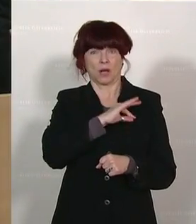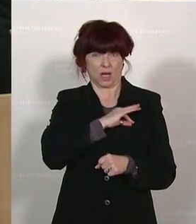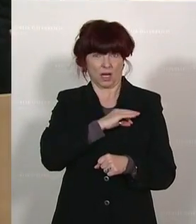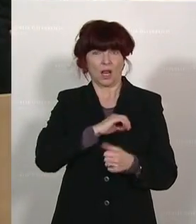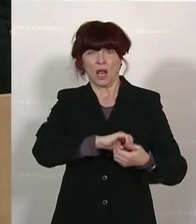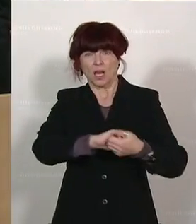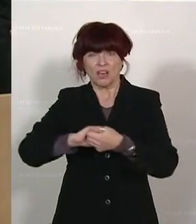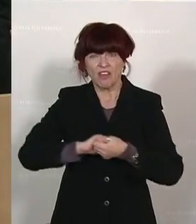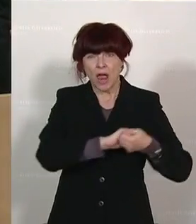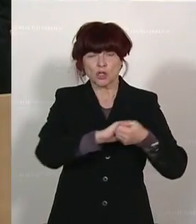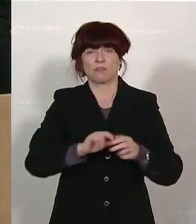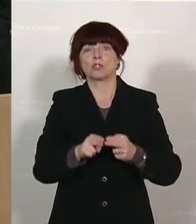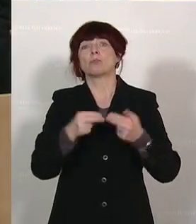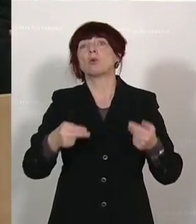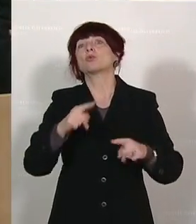Wirtschaftskammer.